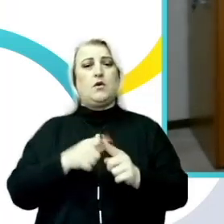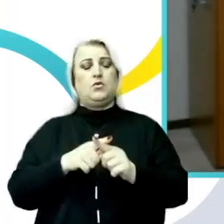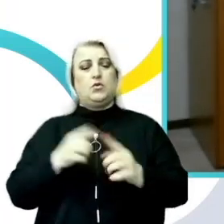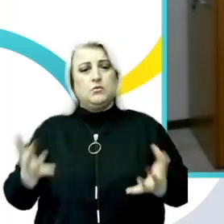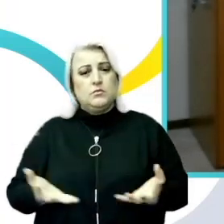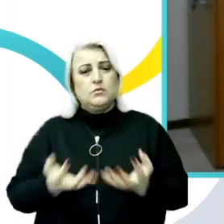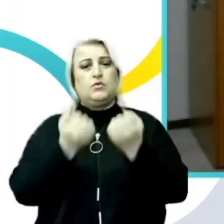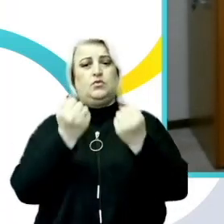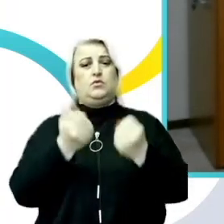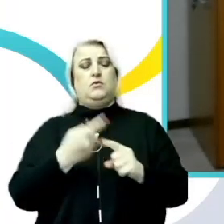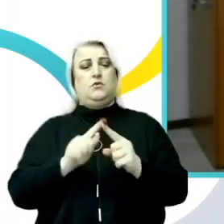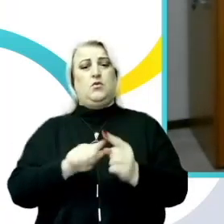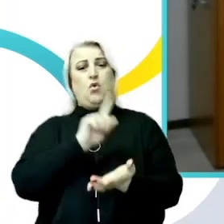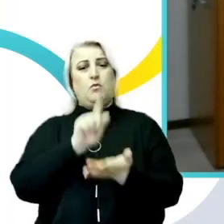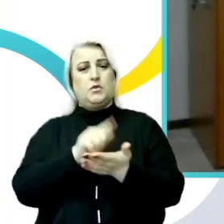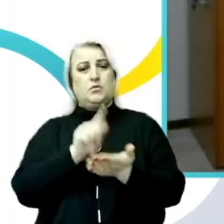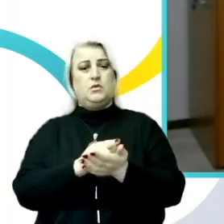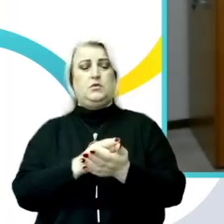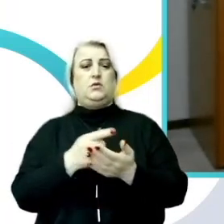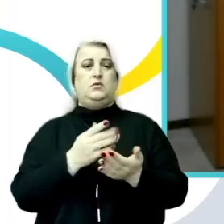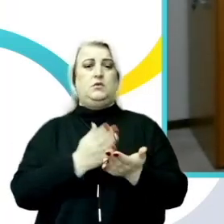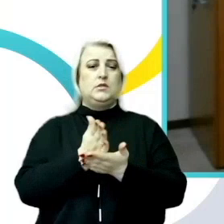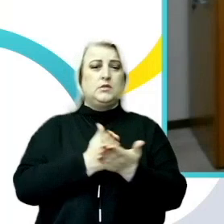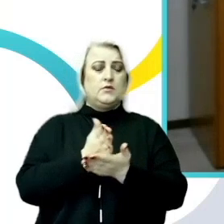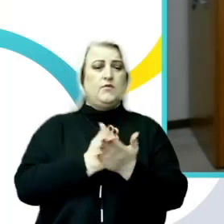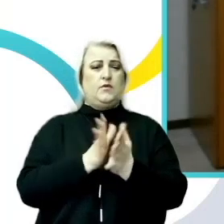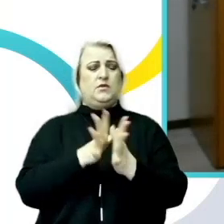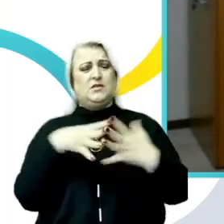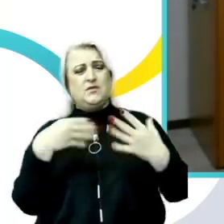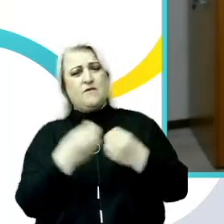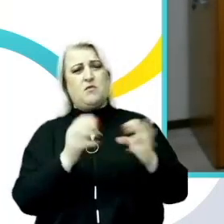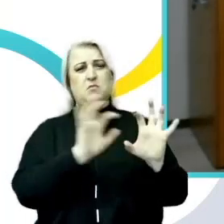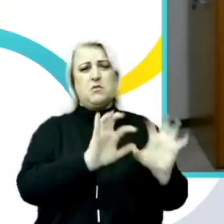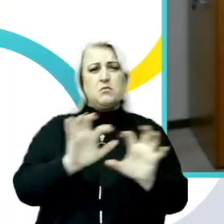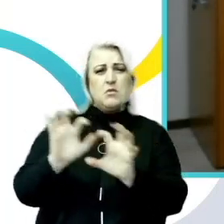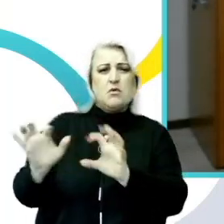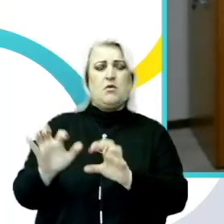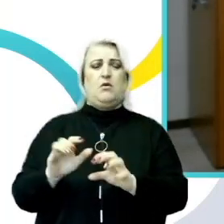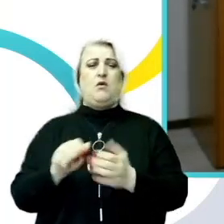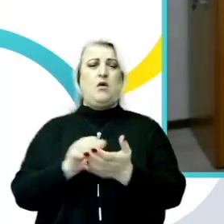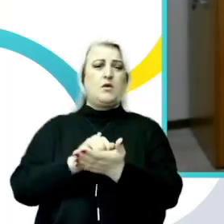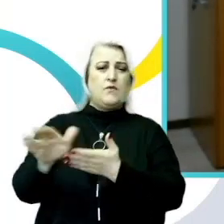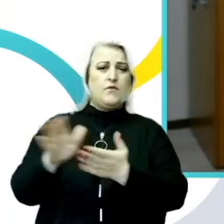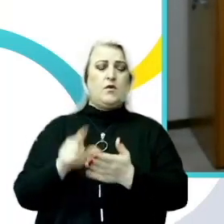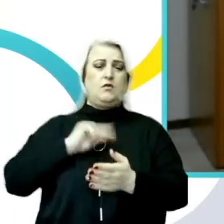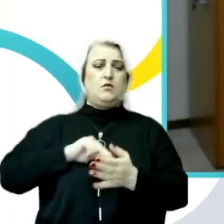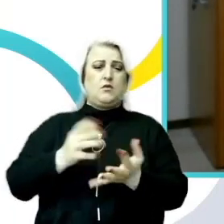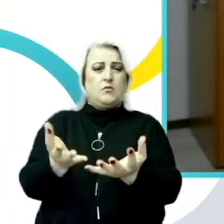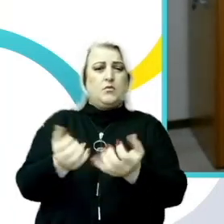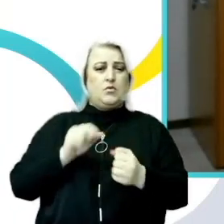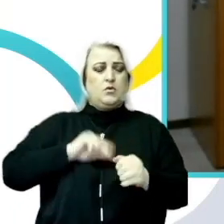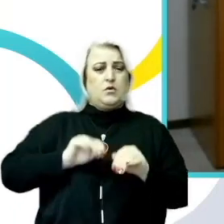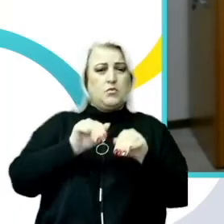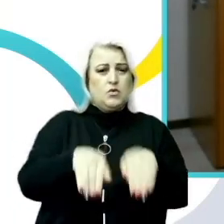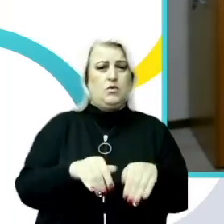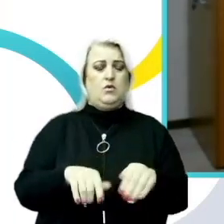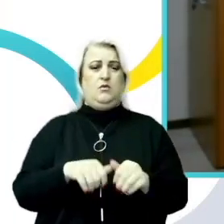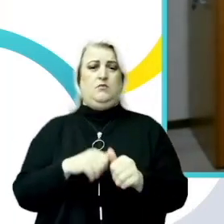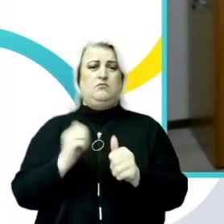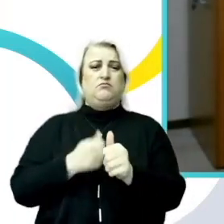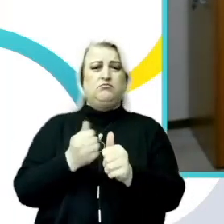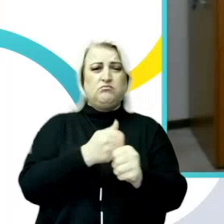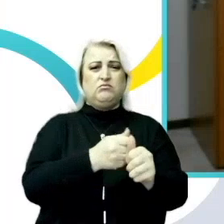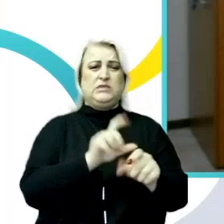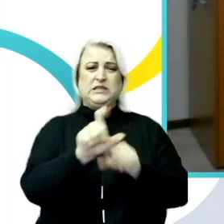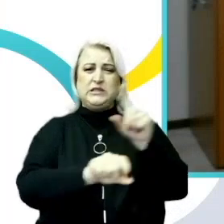armonioasă obligațiunilor de serviciu cu cele familiale, refuzul de angajare a persoanei cu responsabilități familiare, cărțuirea pe criterii